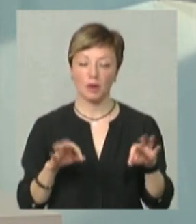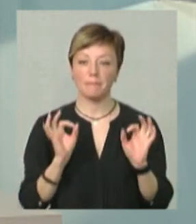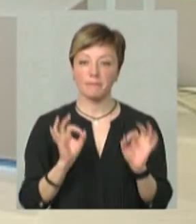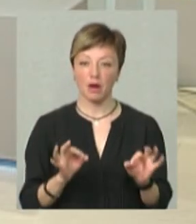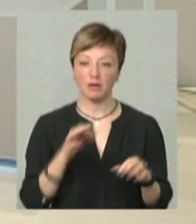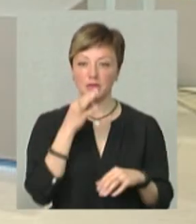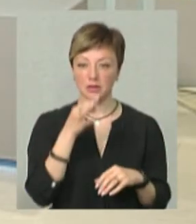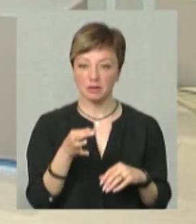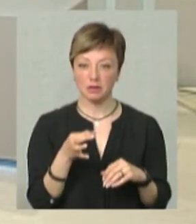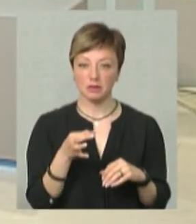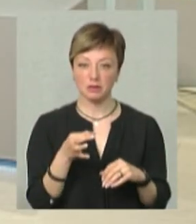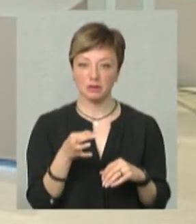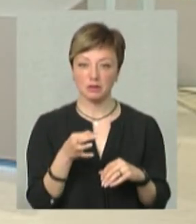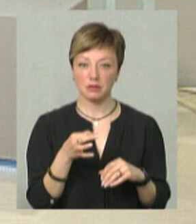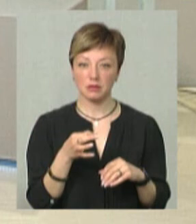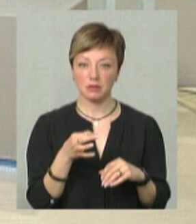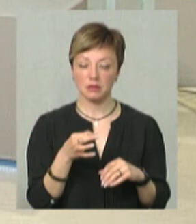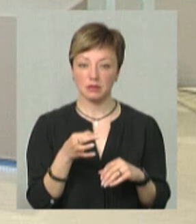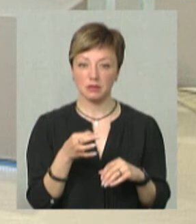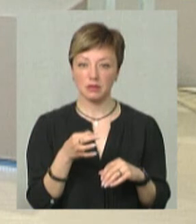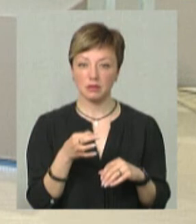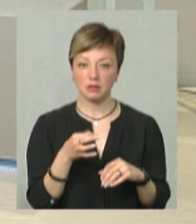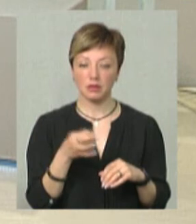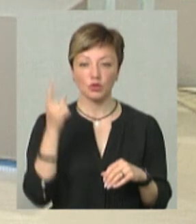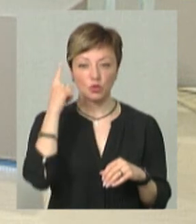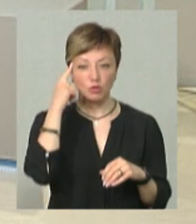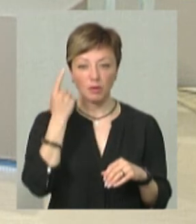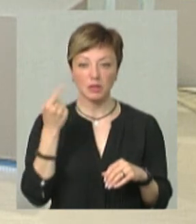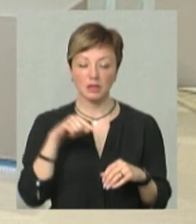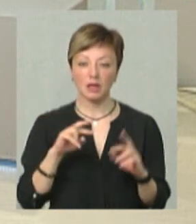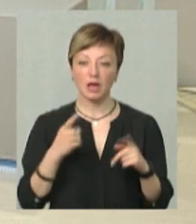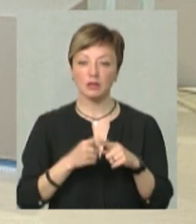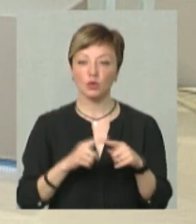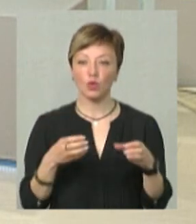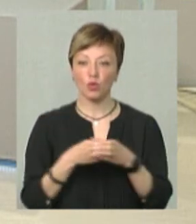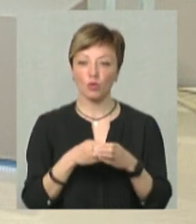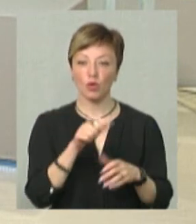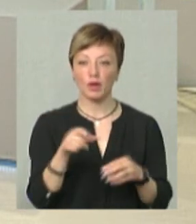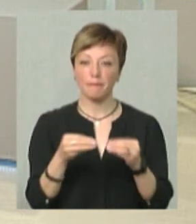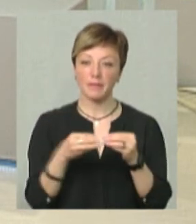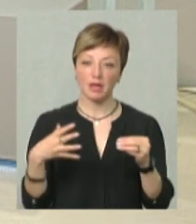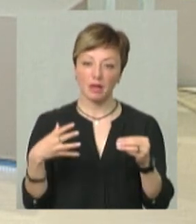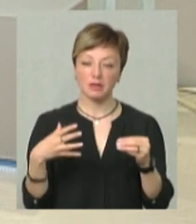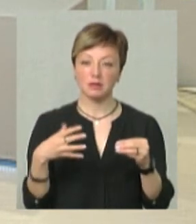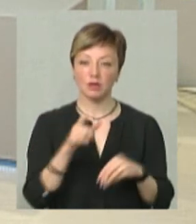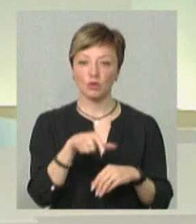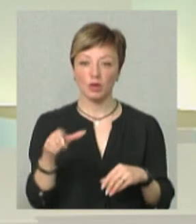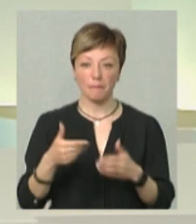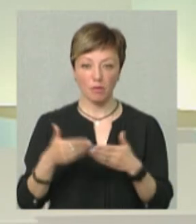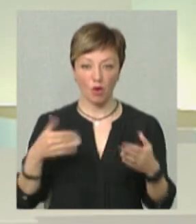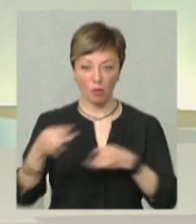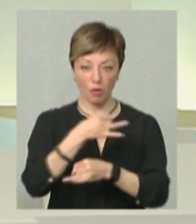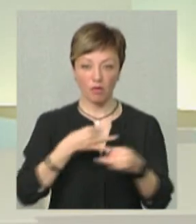Правильне зауваження, Богдану. Ми думаємо над тим, як би оцю групку людей, 15 чоловік, які ми